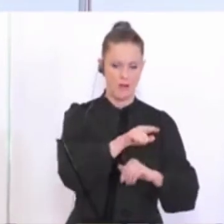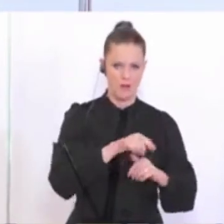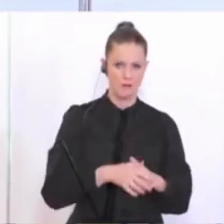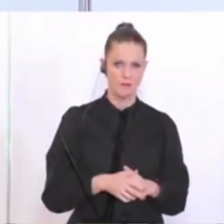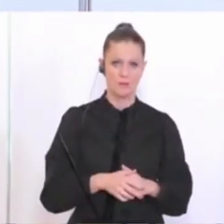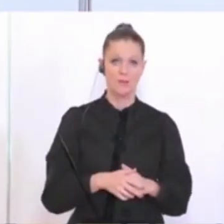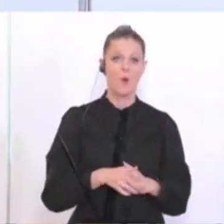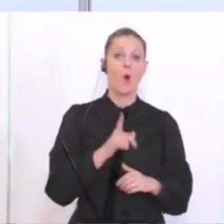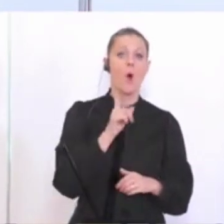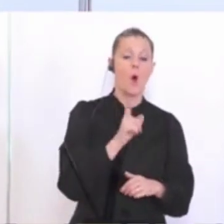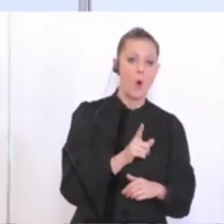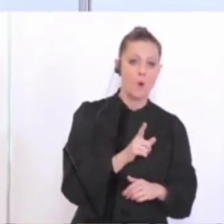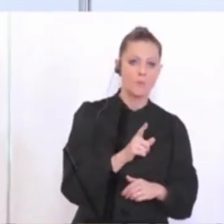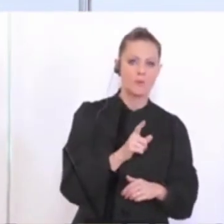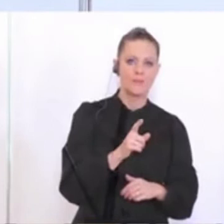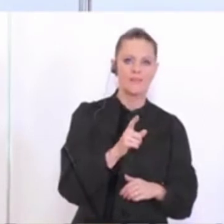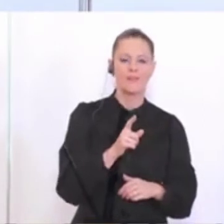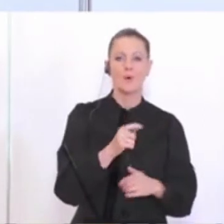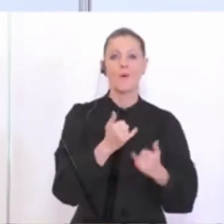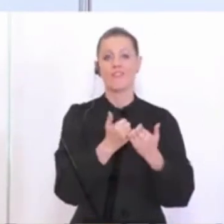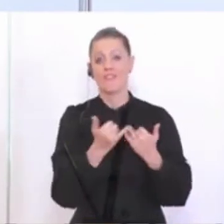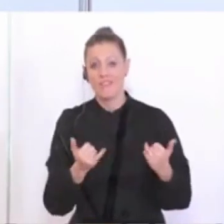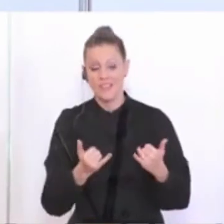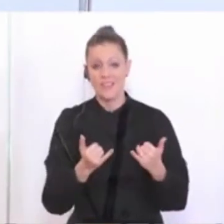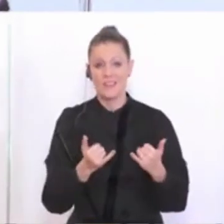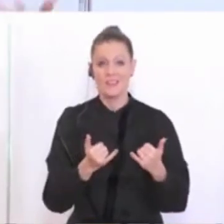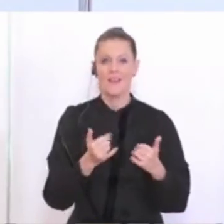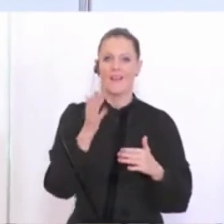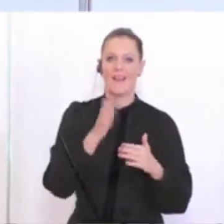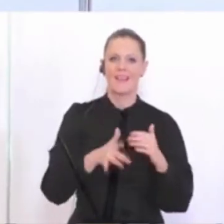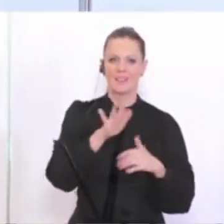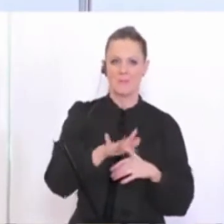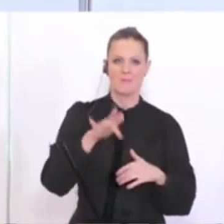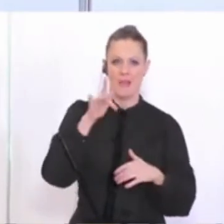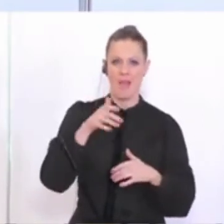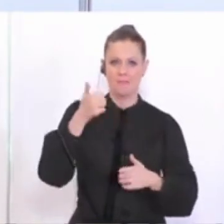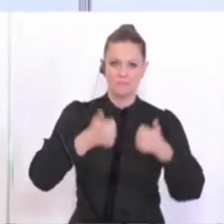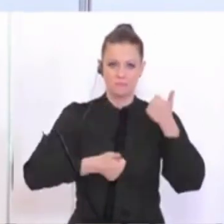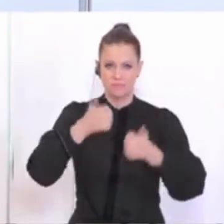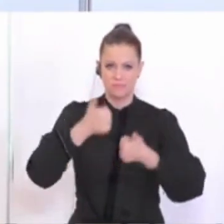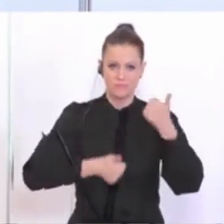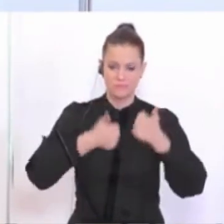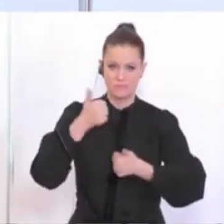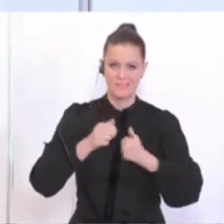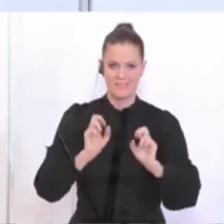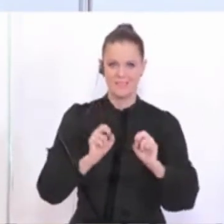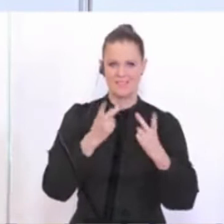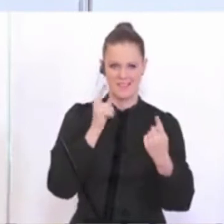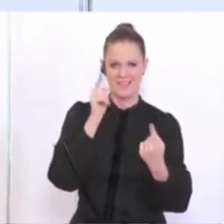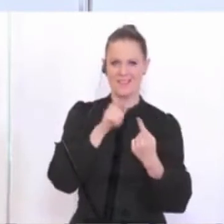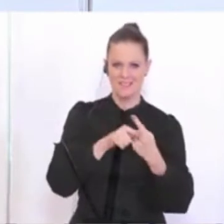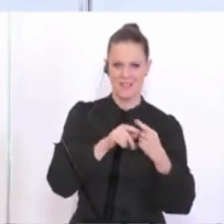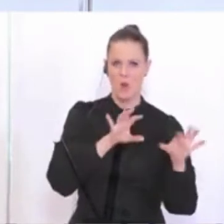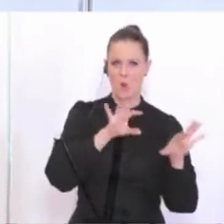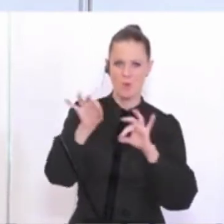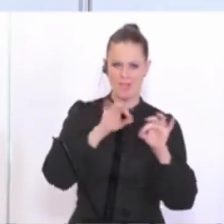Ob und inwieweit Ende Mai die Liga gespielt wird, wohl mit dem Zweck, dass es Fernseherübertragungen gibt, muss die Liga